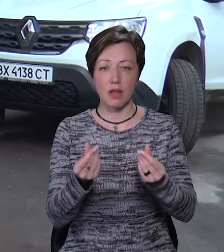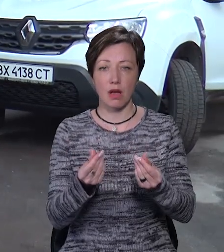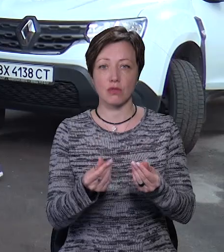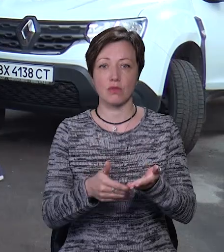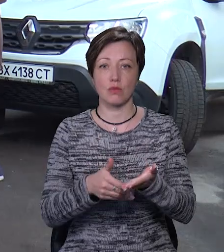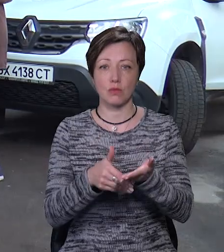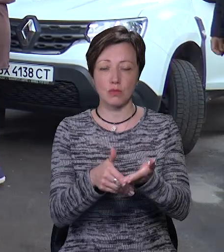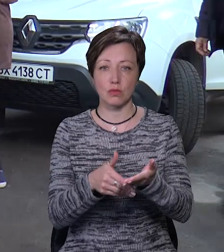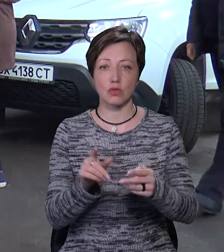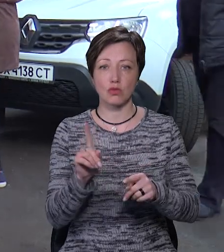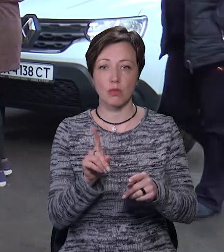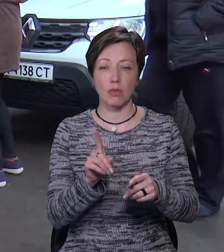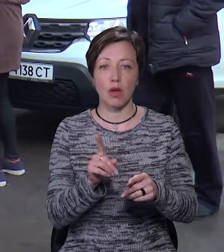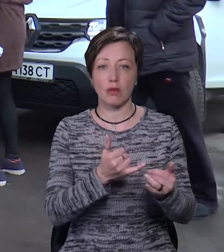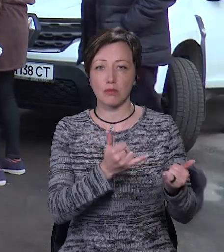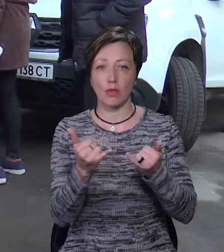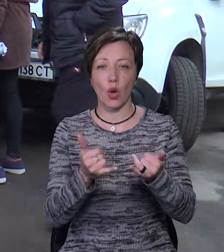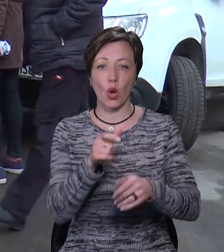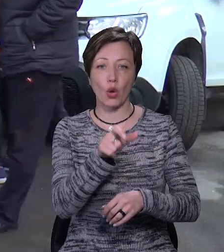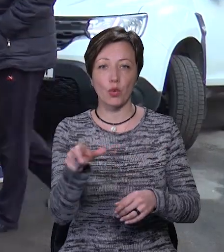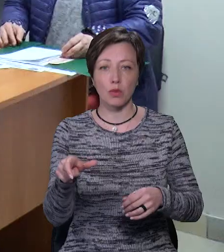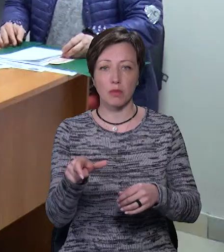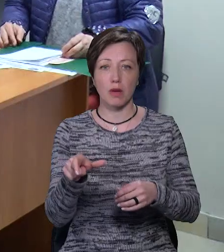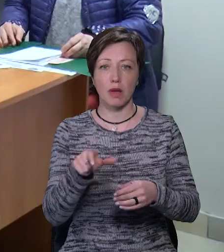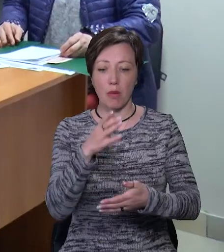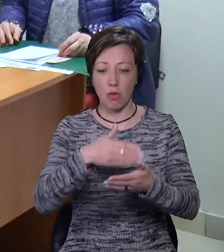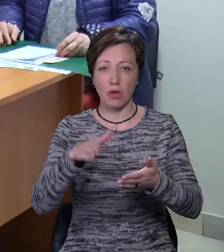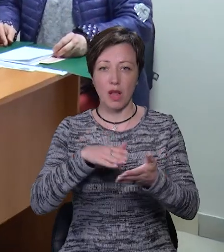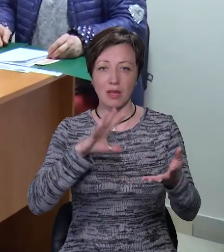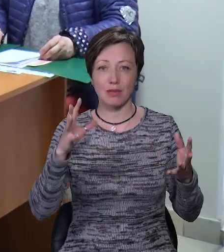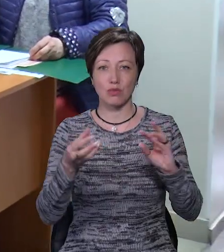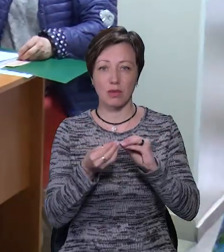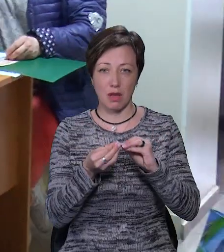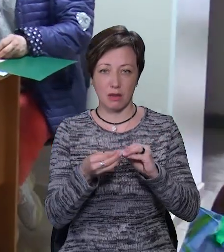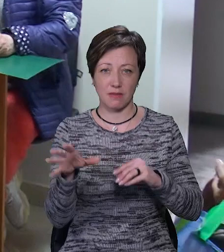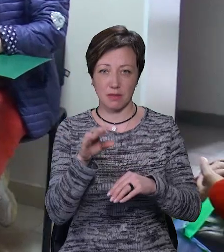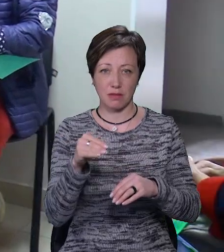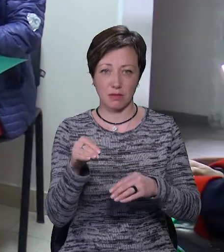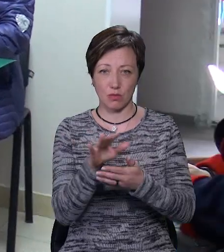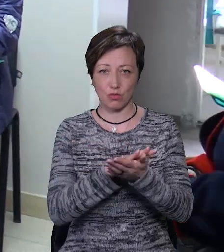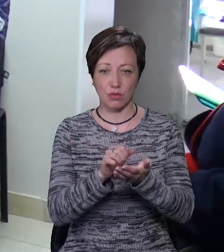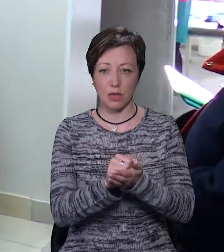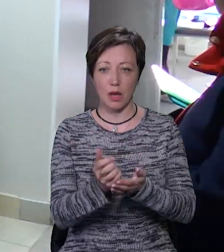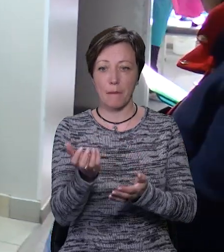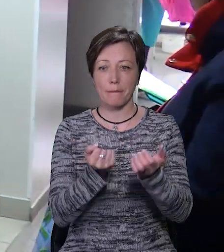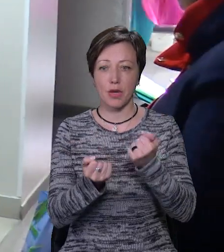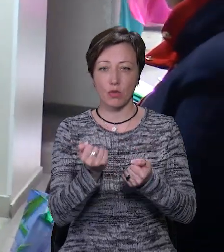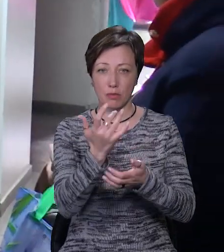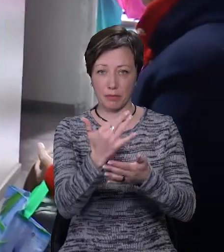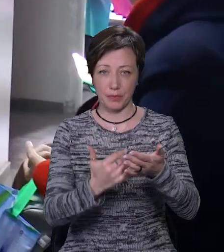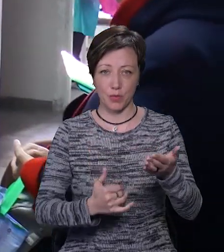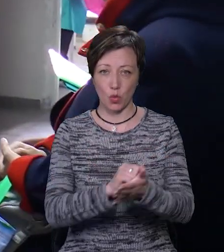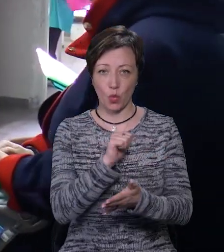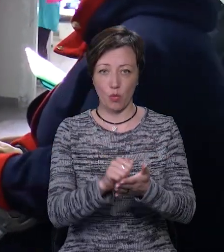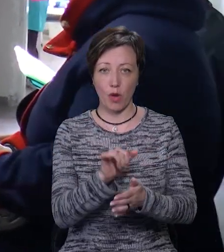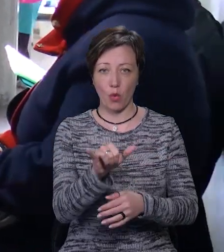ресурс для того, щоб допомогти людям подолати наслідки всіх руйнувань. Вони беруть у людей пакет документів